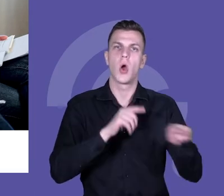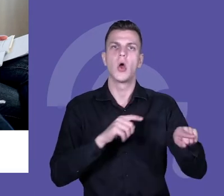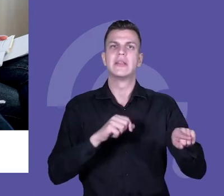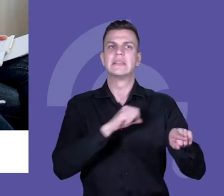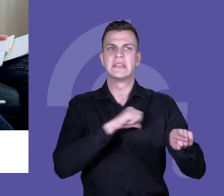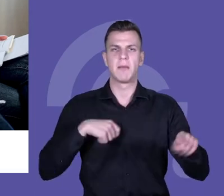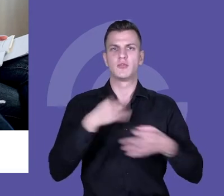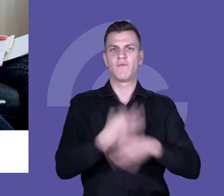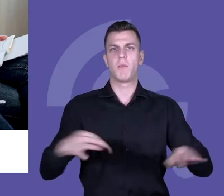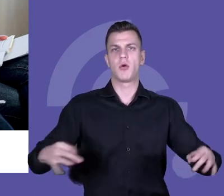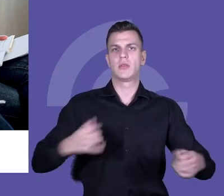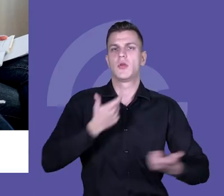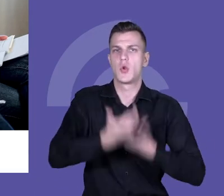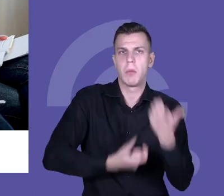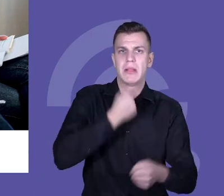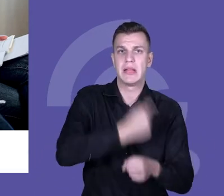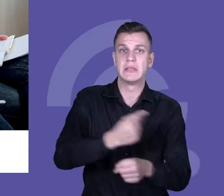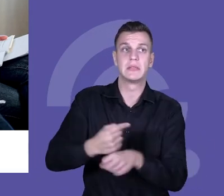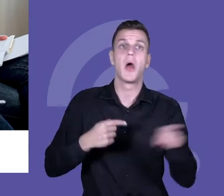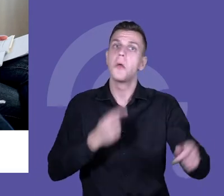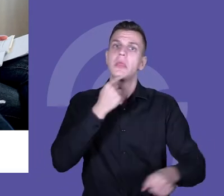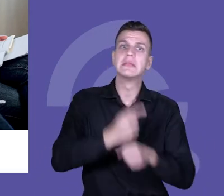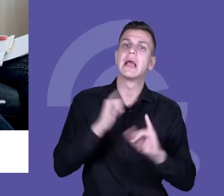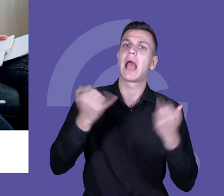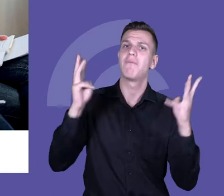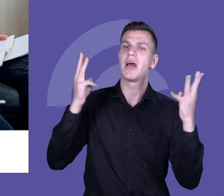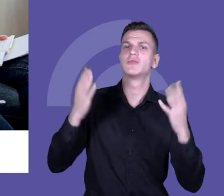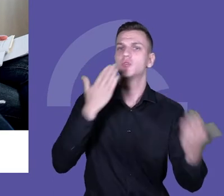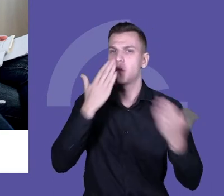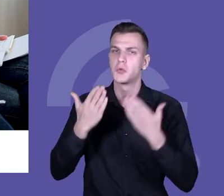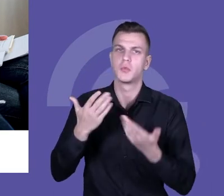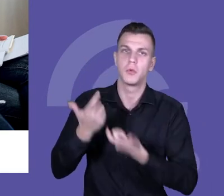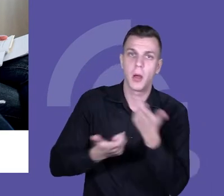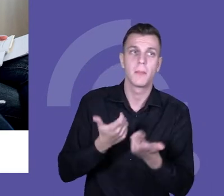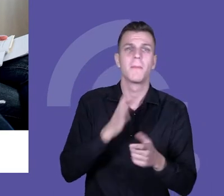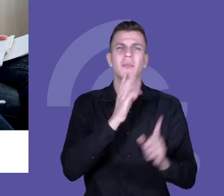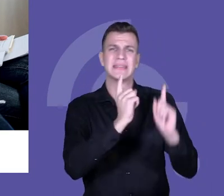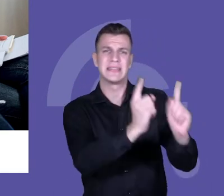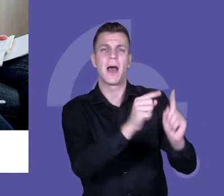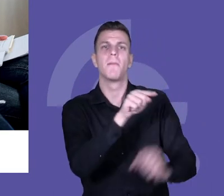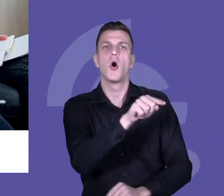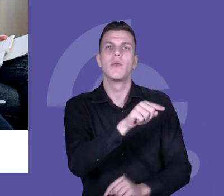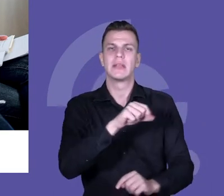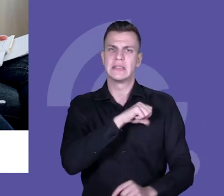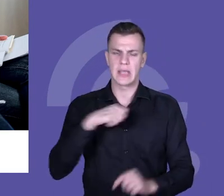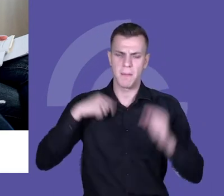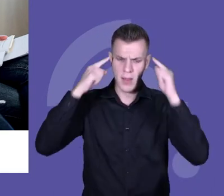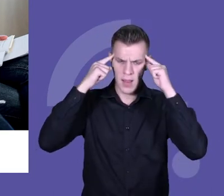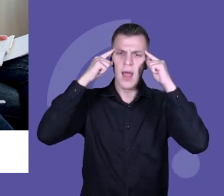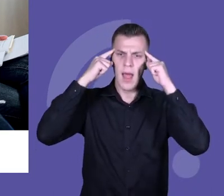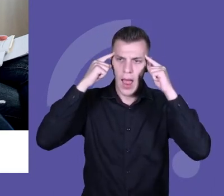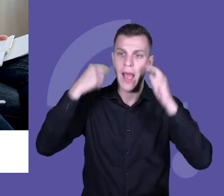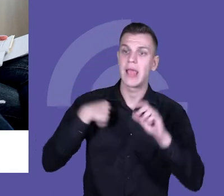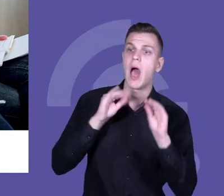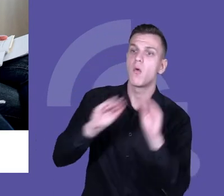mieć możliwość wyboru swojego warsztatu pracy, mieć większą samodzielność i taką świadomość tego, jak kształtuje to, co się